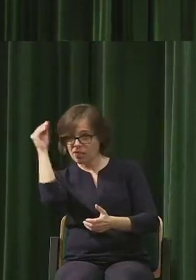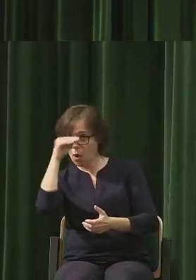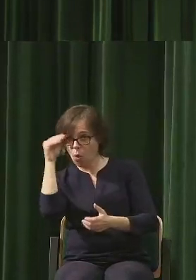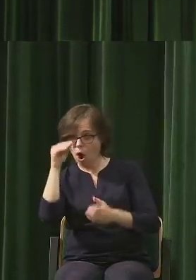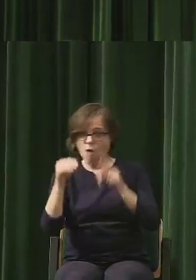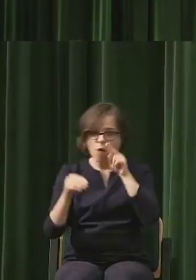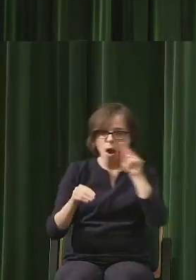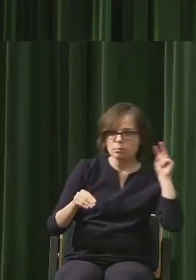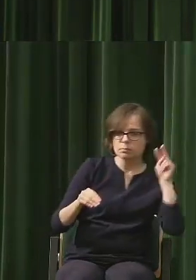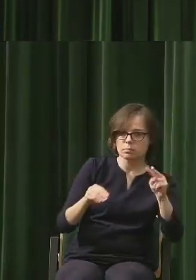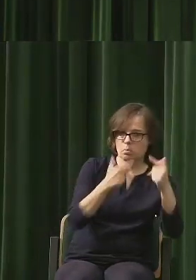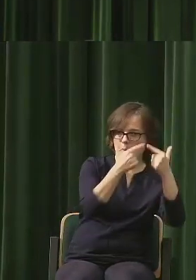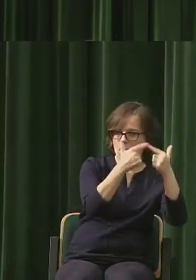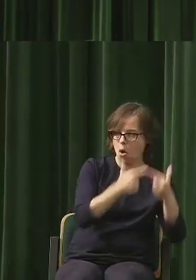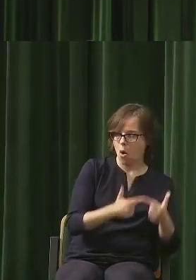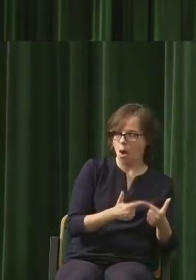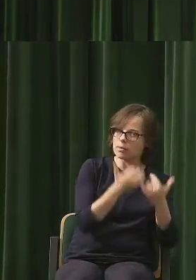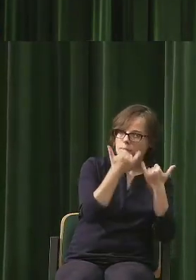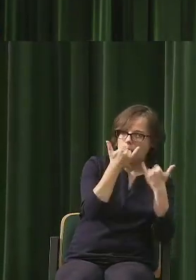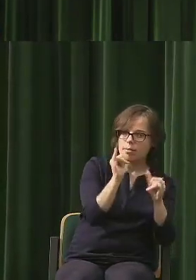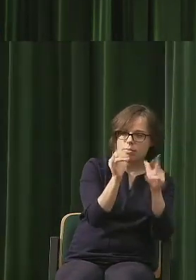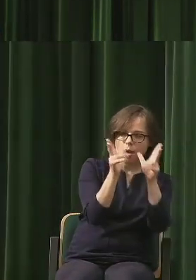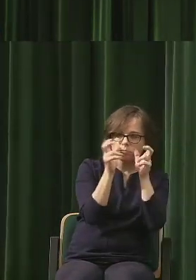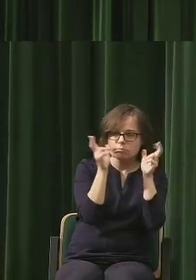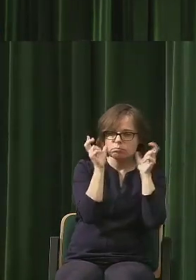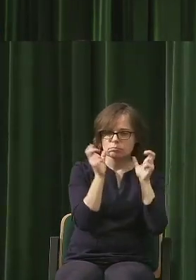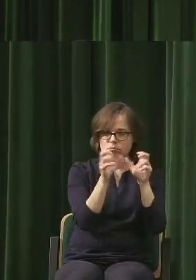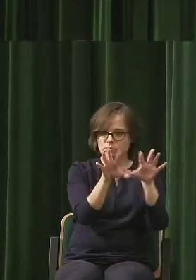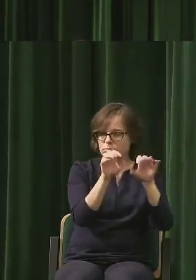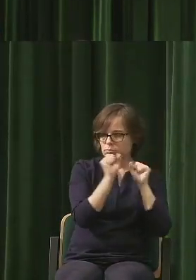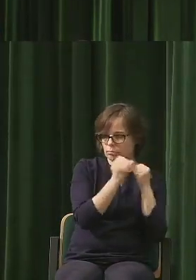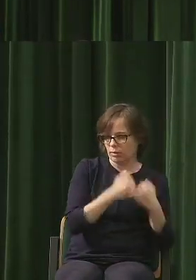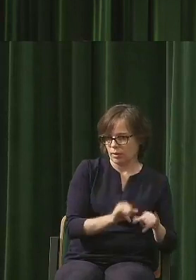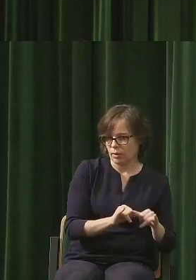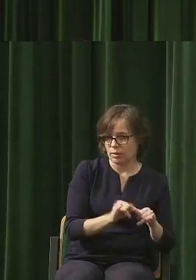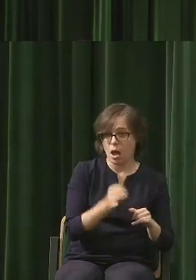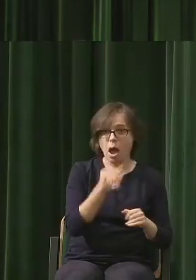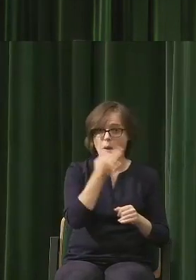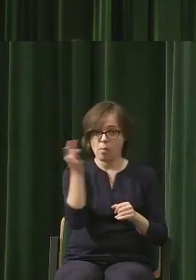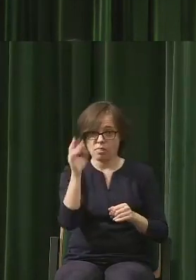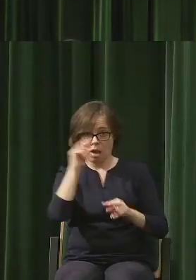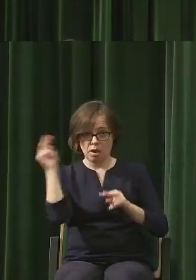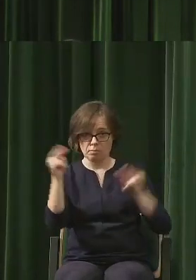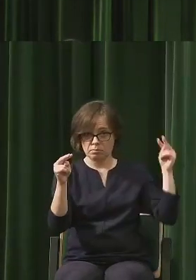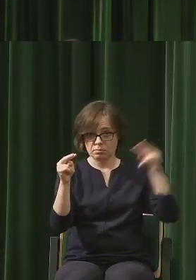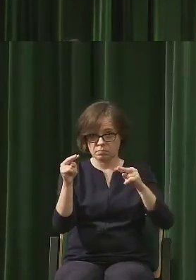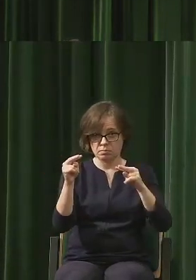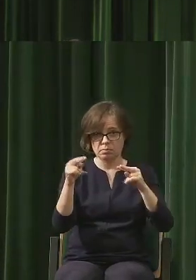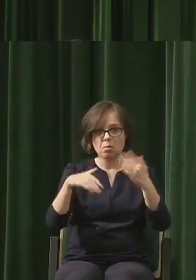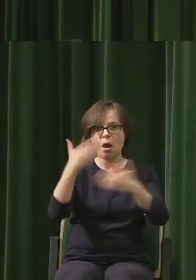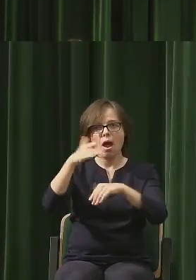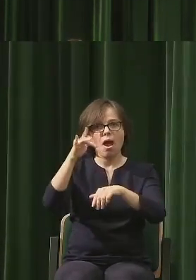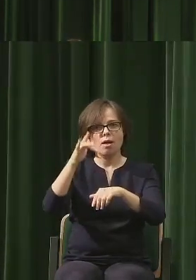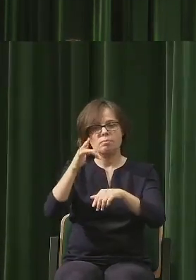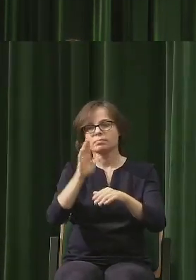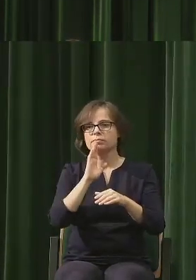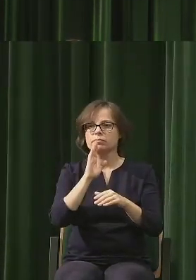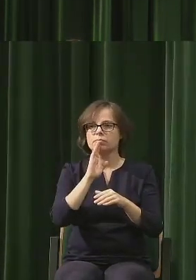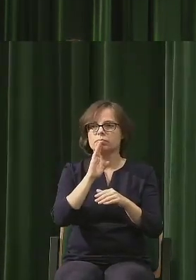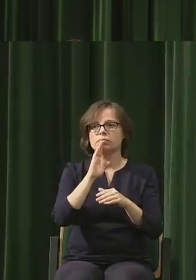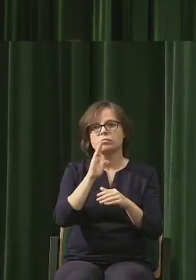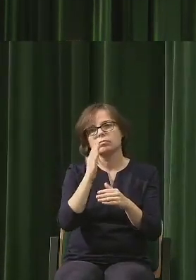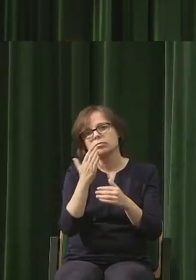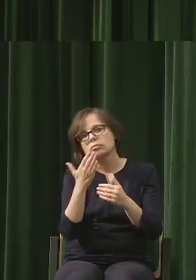powiedział. Czy te oba aparaty obserwowania prowadzą do podobnych konkluzji, jeśli chodzi właśnie o stan, w jakim